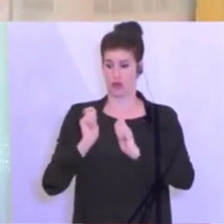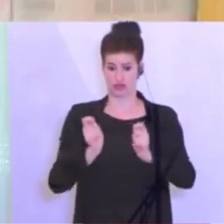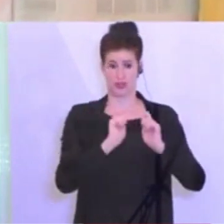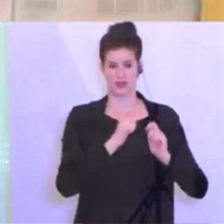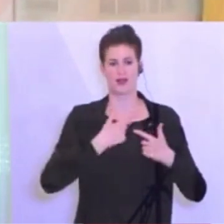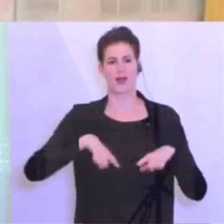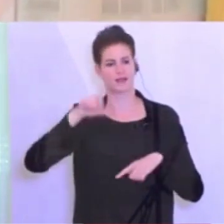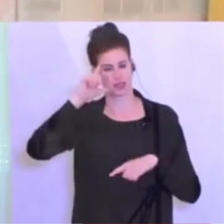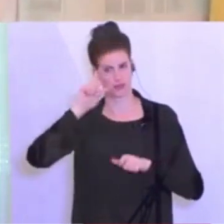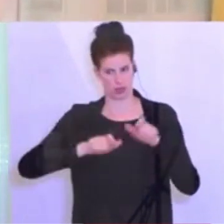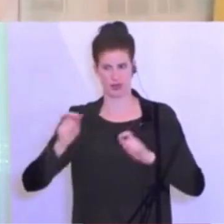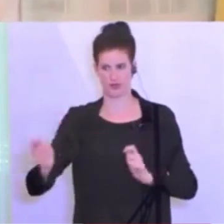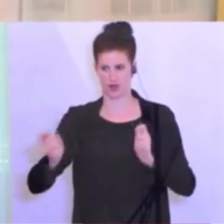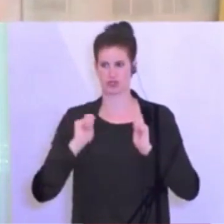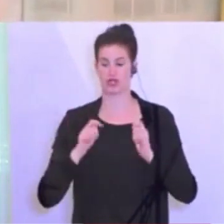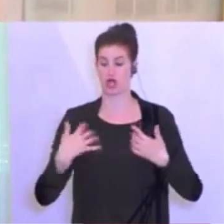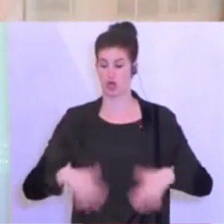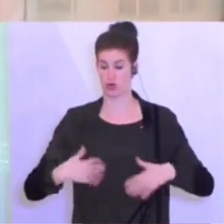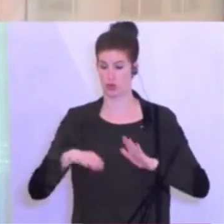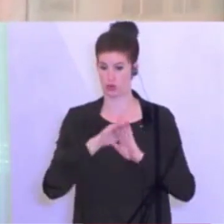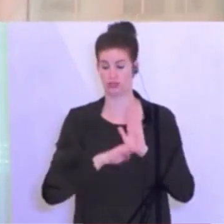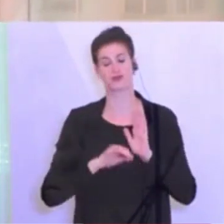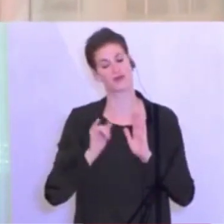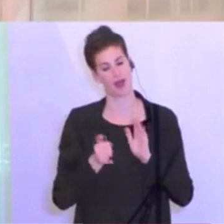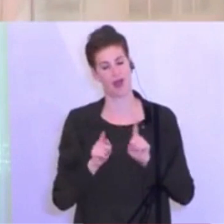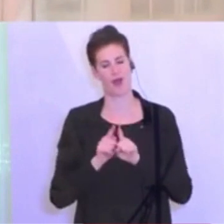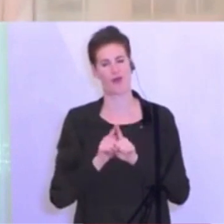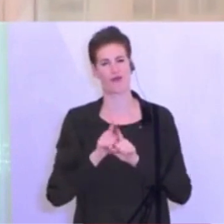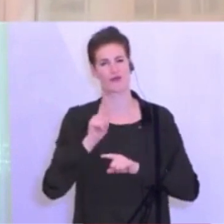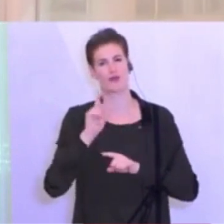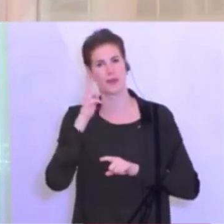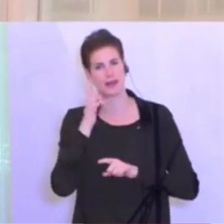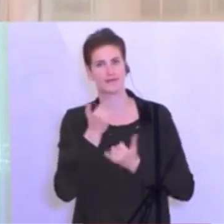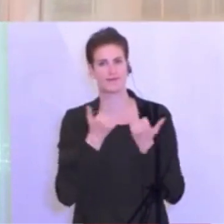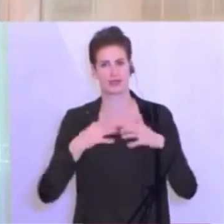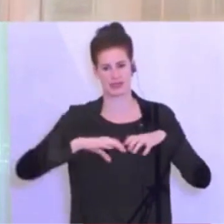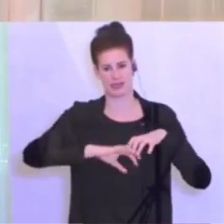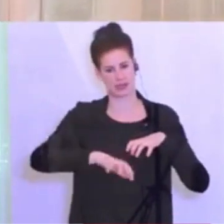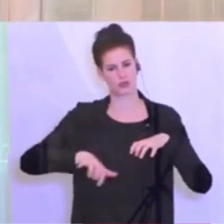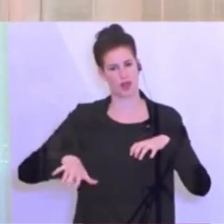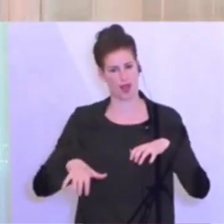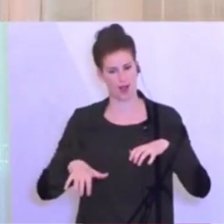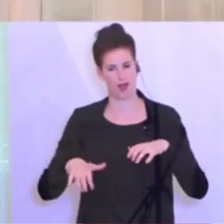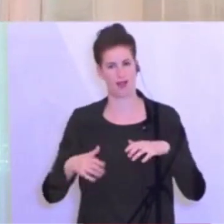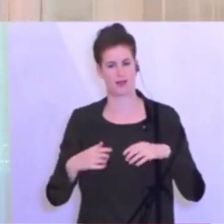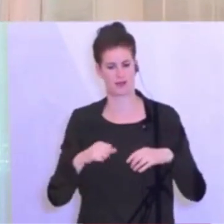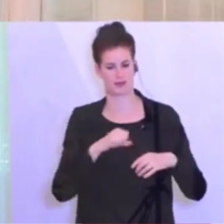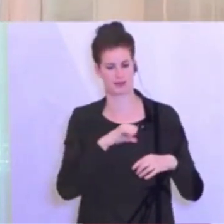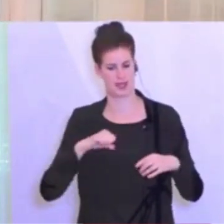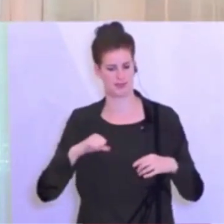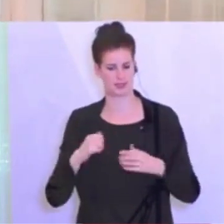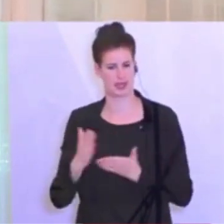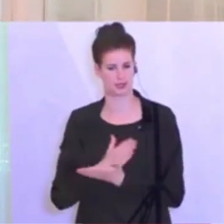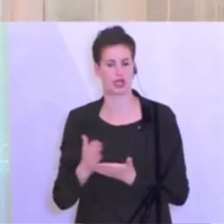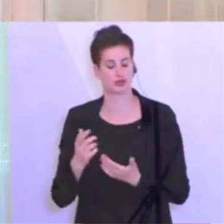von den Landeshauptleuten auch in Form von Regionalisierungsvorschlägen gekommen sind, weitestgehend in dieses Paket von heute aufzunehmen